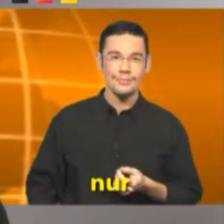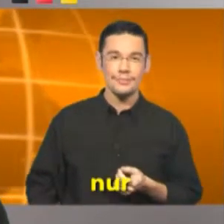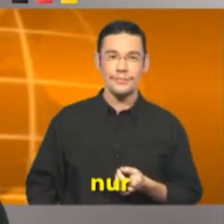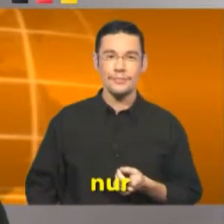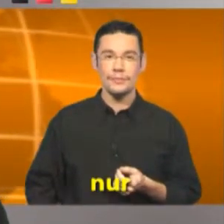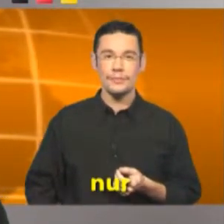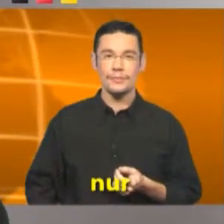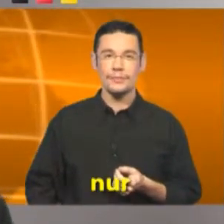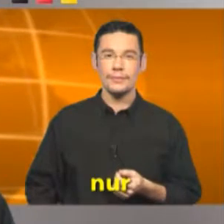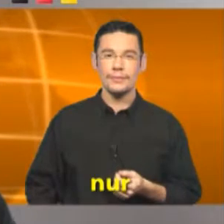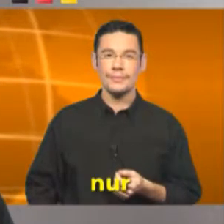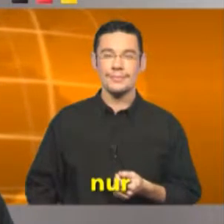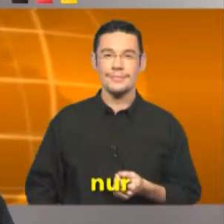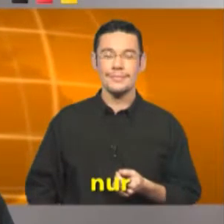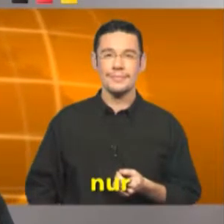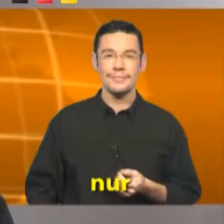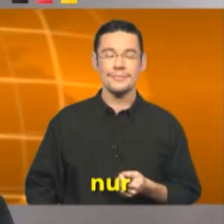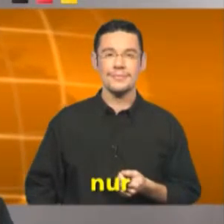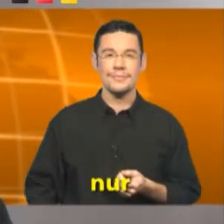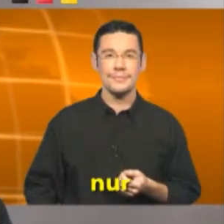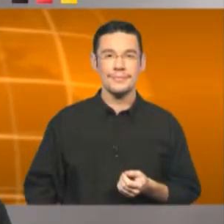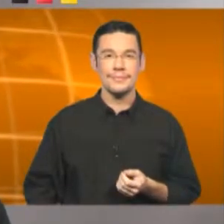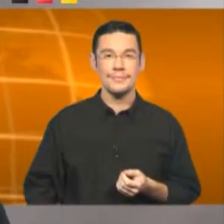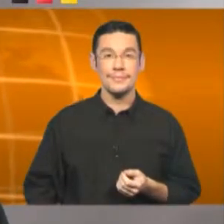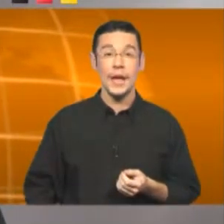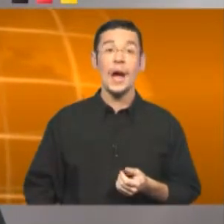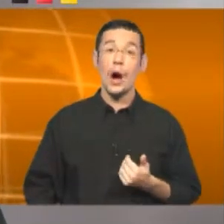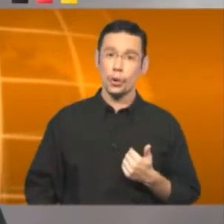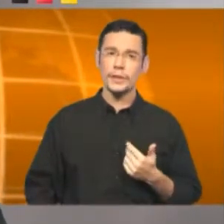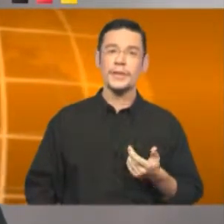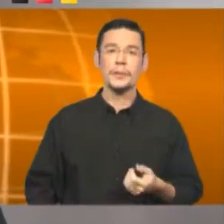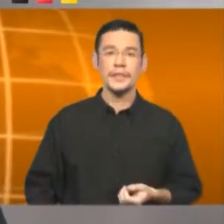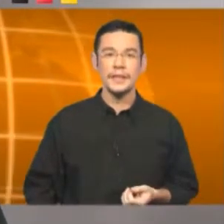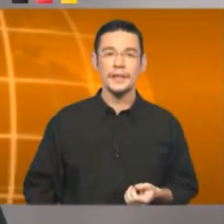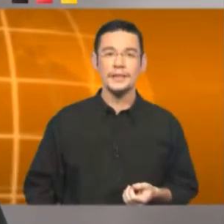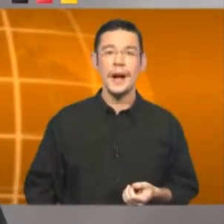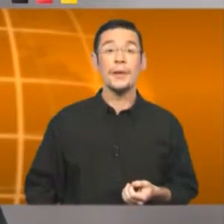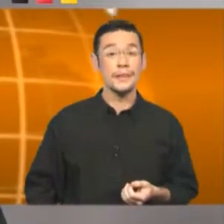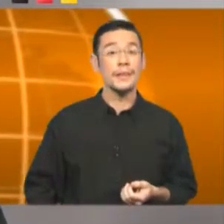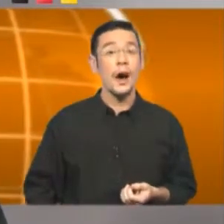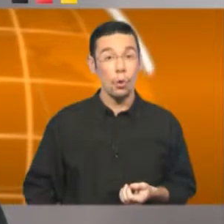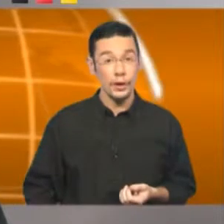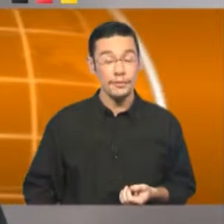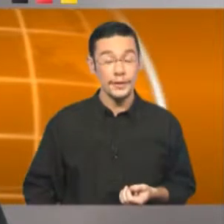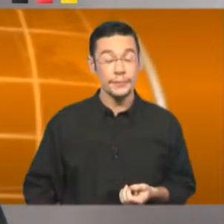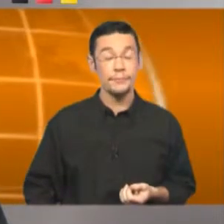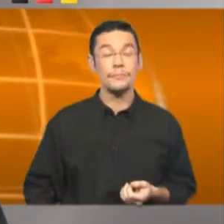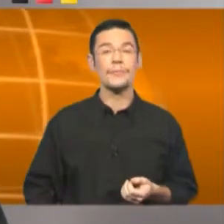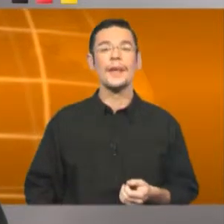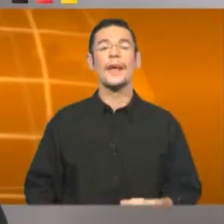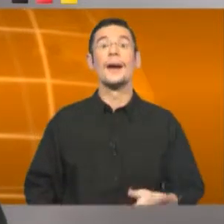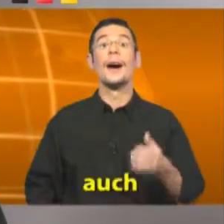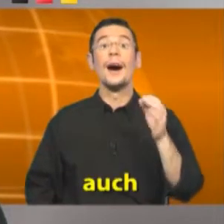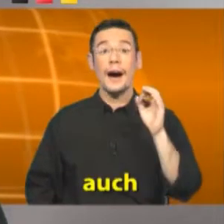Solo Solo Auch ich liebe Tee, aber ich trinke auch Kaffee.